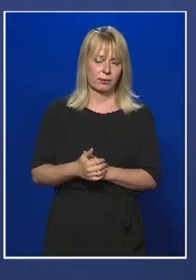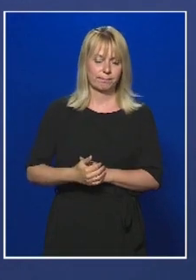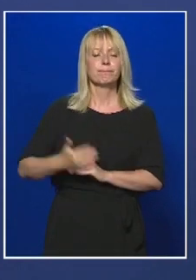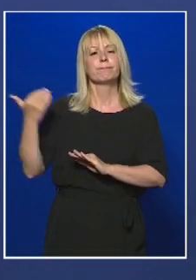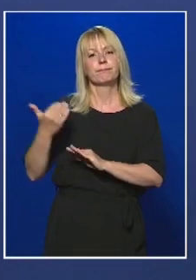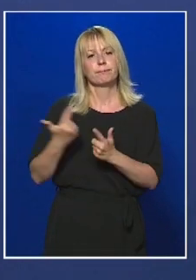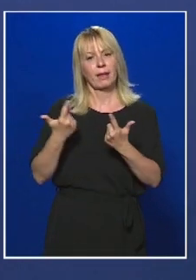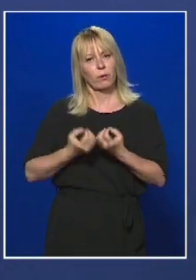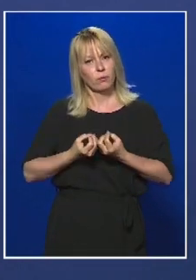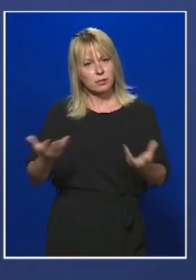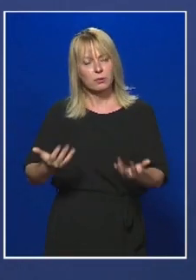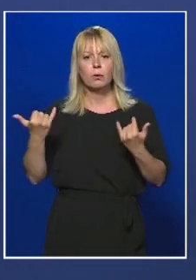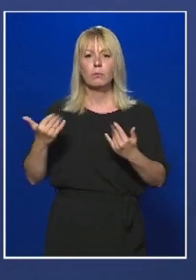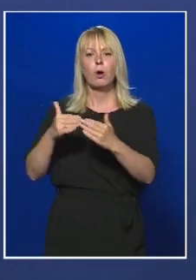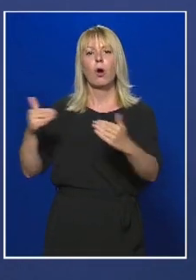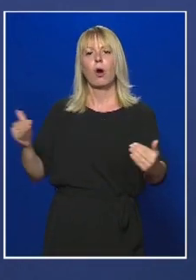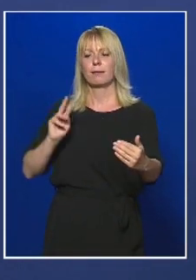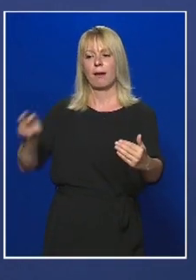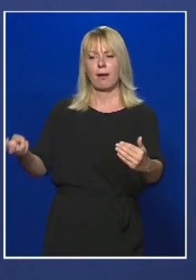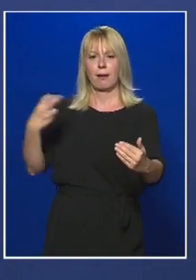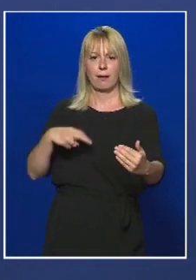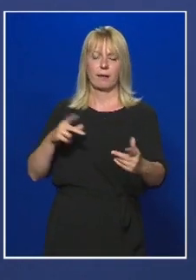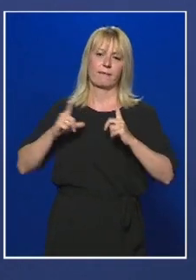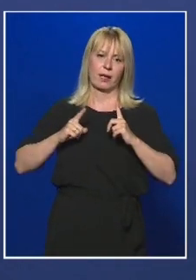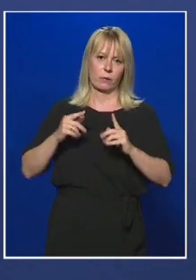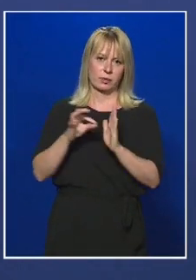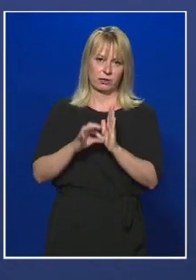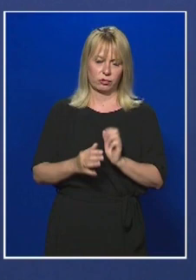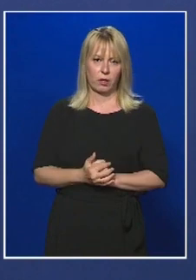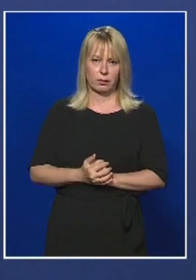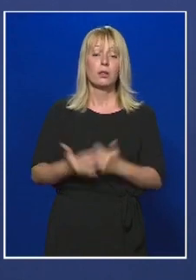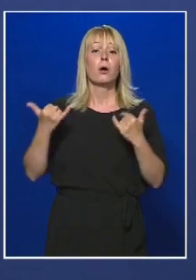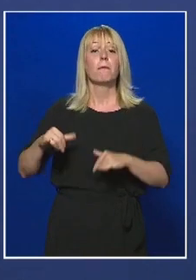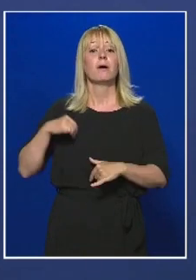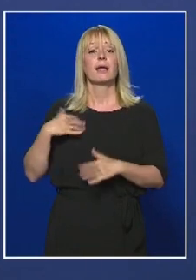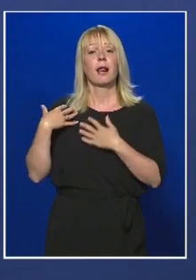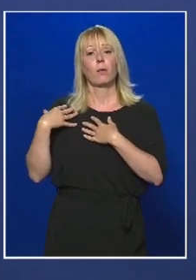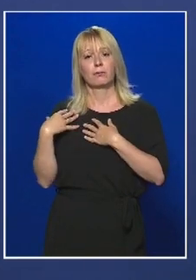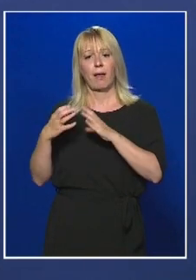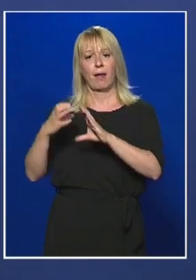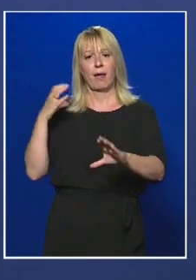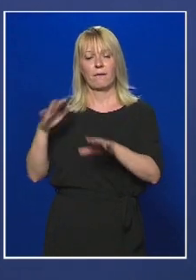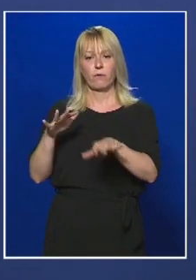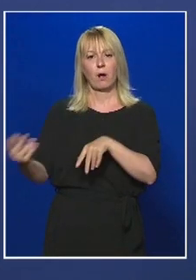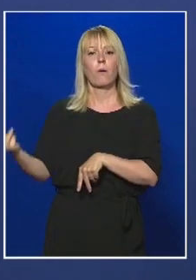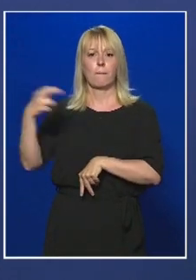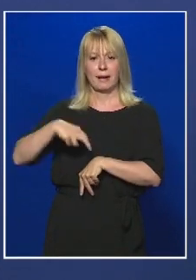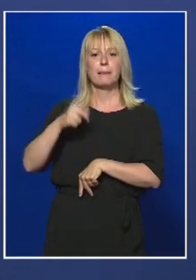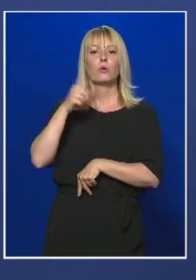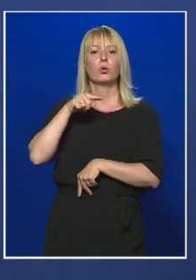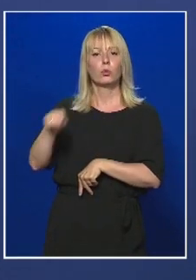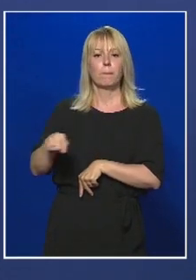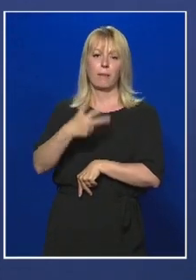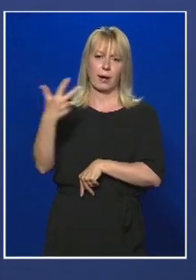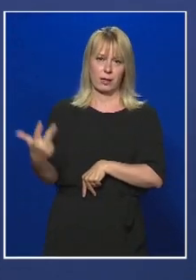tájékoztatom önöket az aktuális határátlépés határvárakozási adatokról. A ma délelőtt teherforgalomban a belépő oldalon Tomba átkelőnél